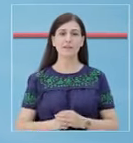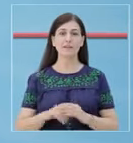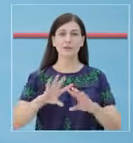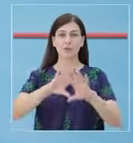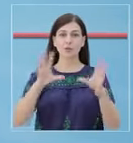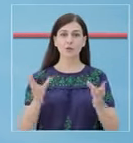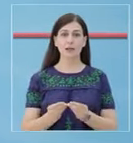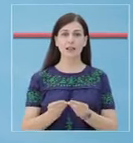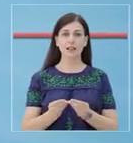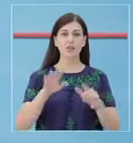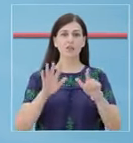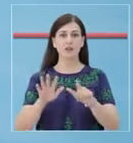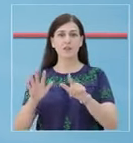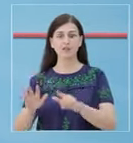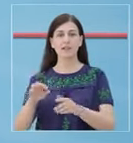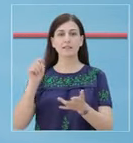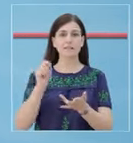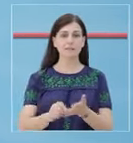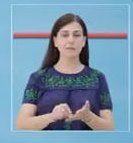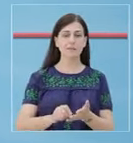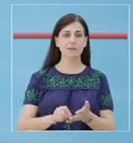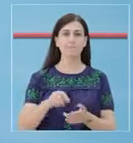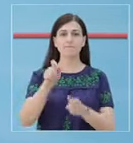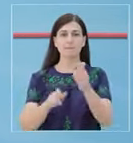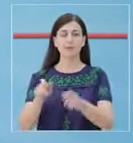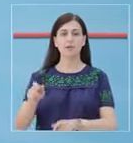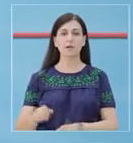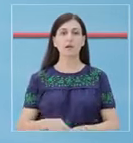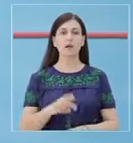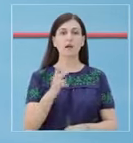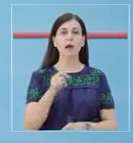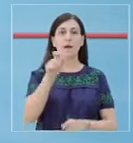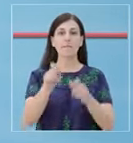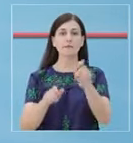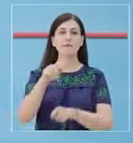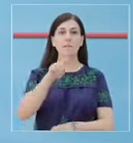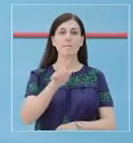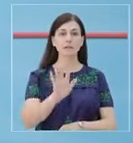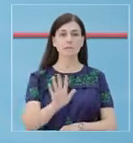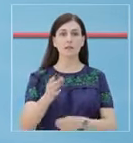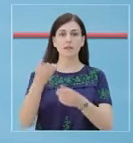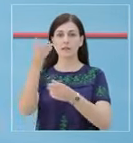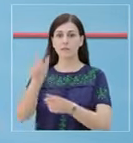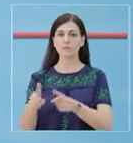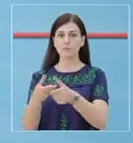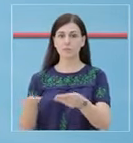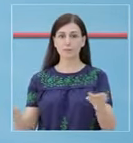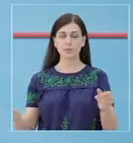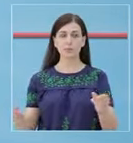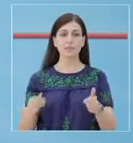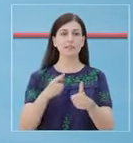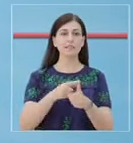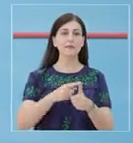në Tiran. Nga 177 testimet të kryera, të shëruar janë 15 qytetar. Në